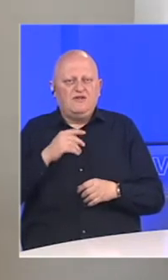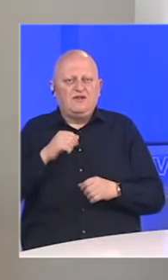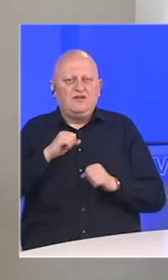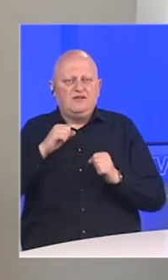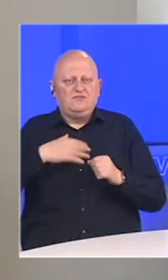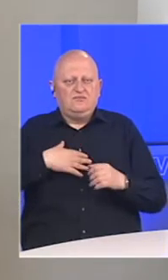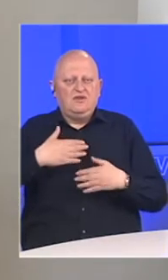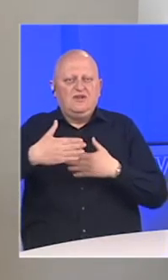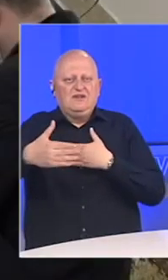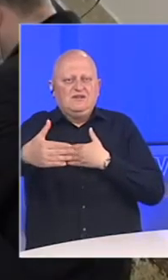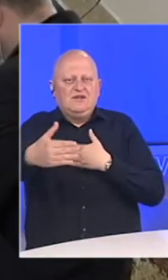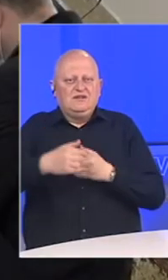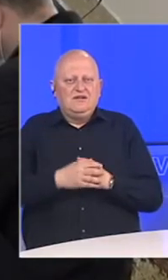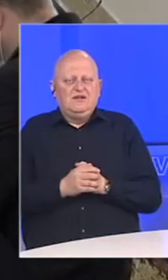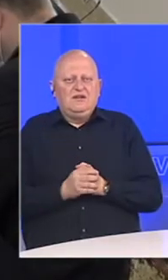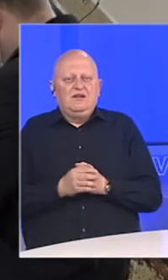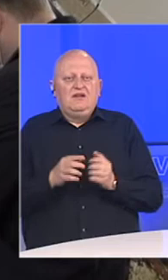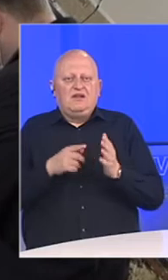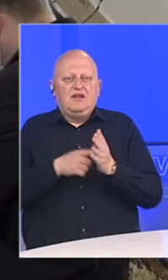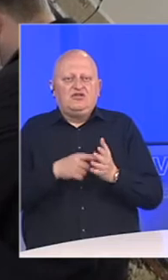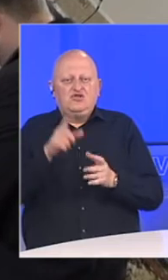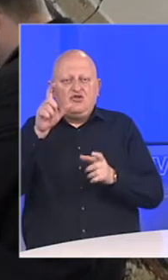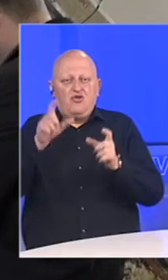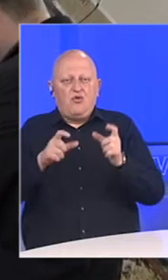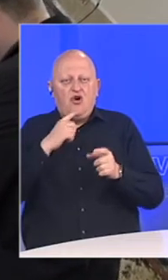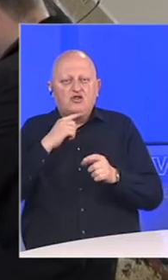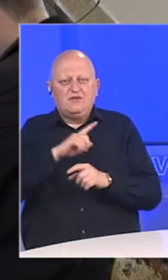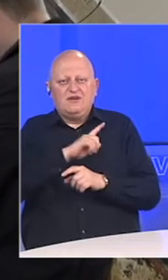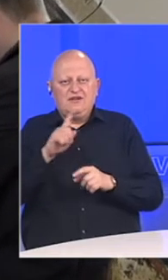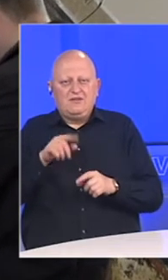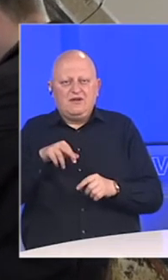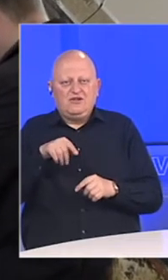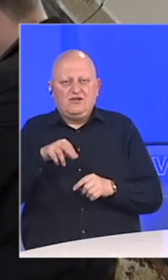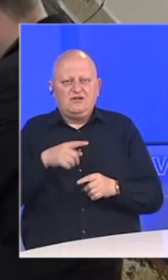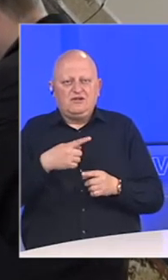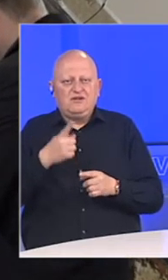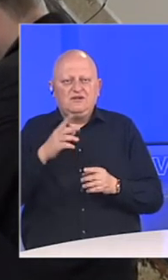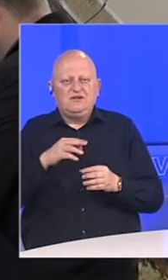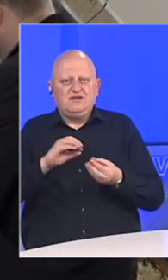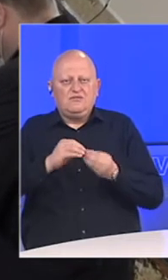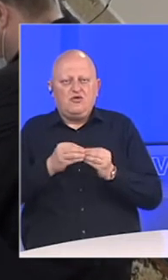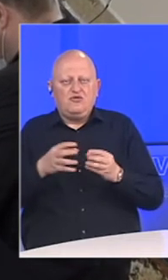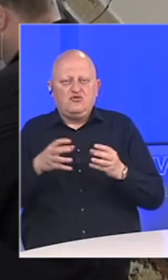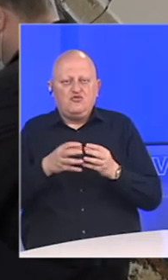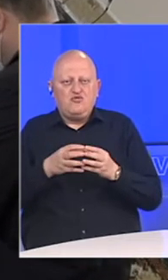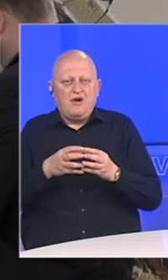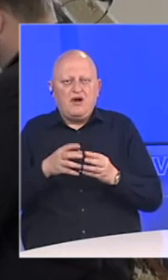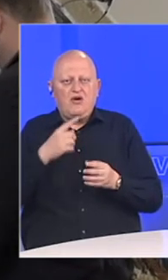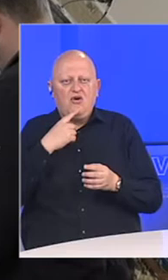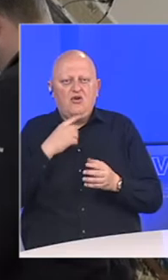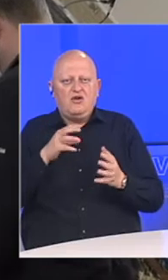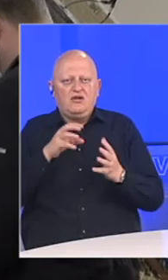poštivanje fizičke distance. Naznačeno je i kojim osobama je zabranjen dolazak iz rizičnih grupa,